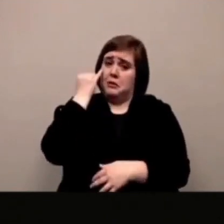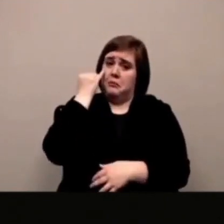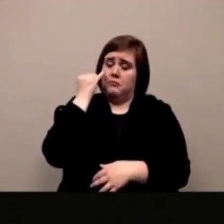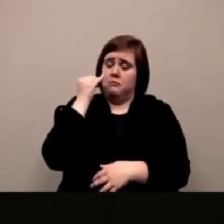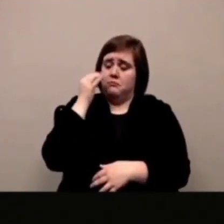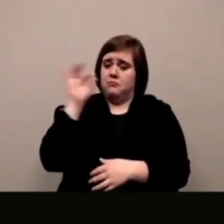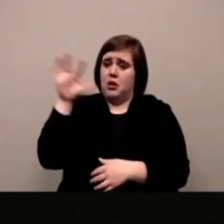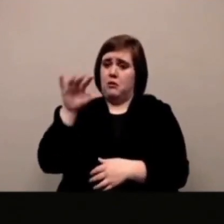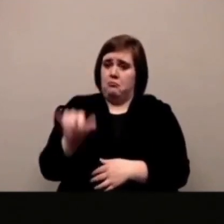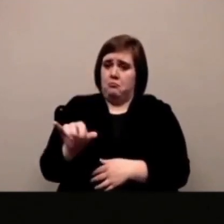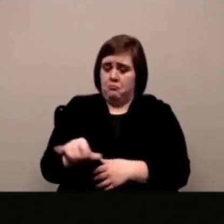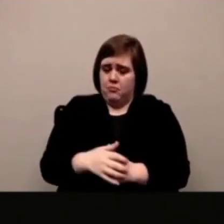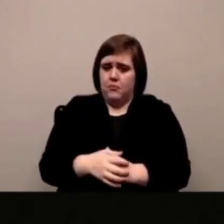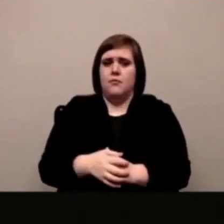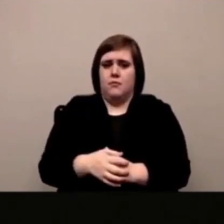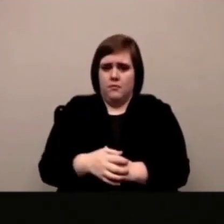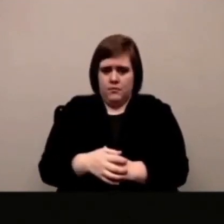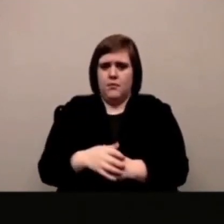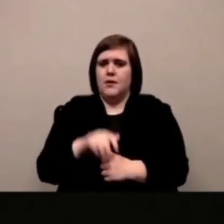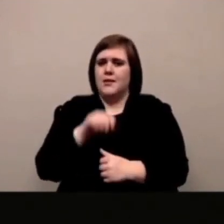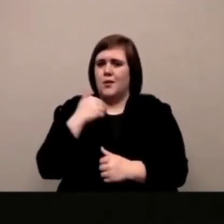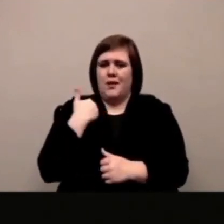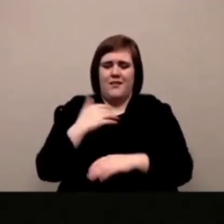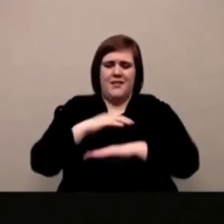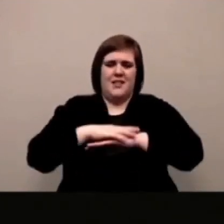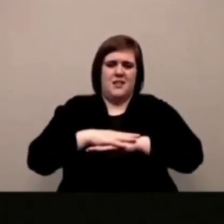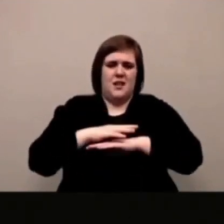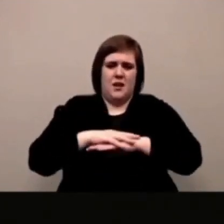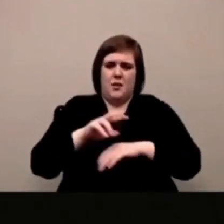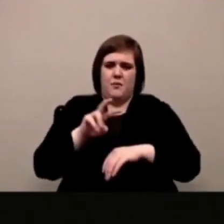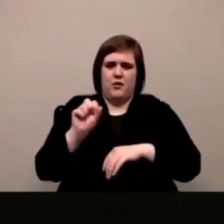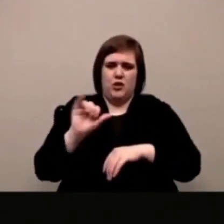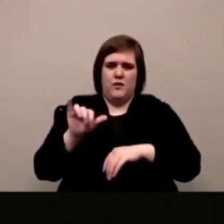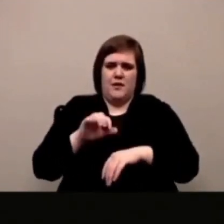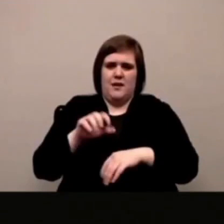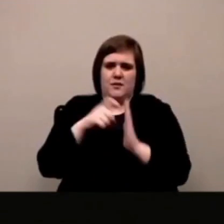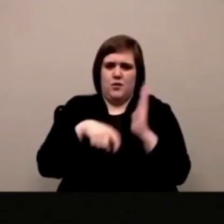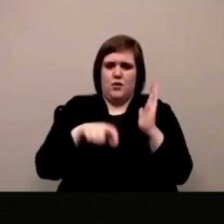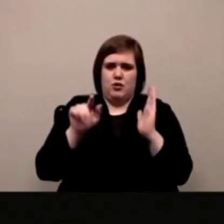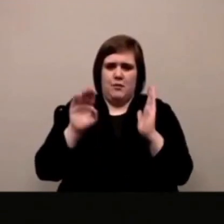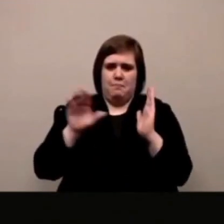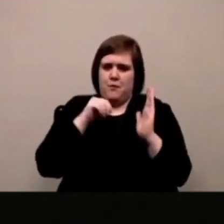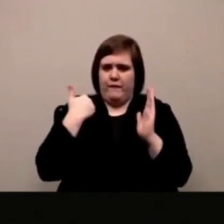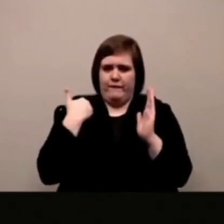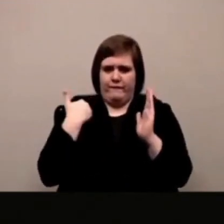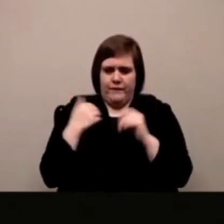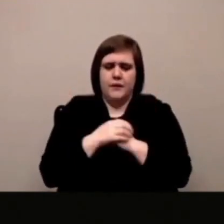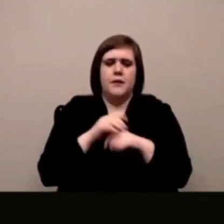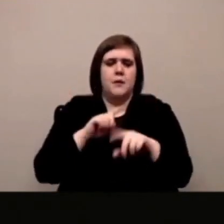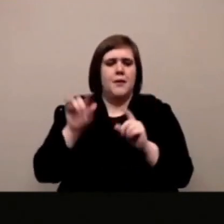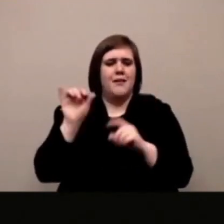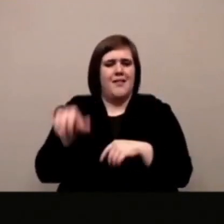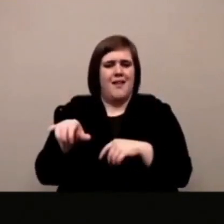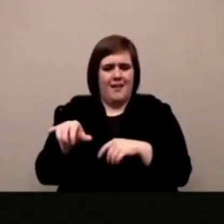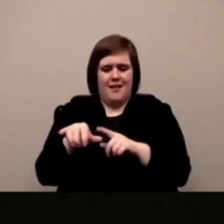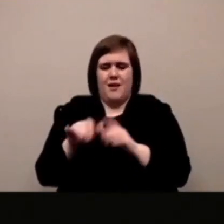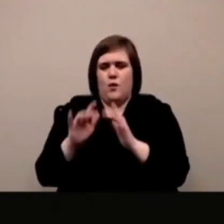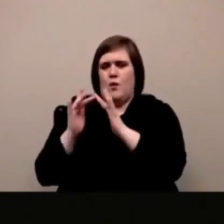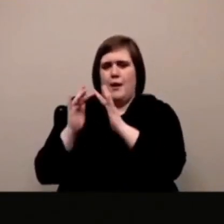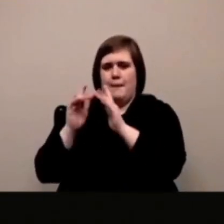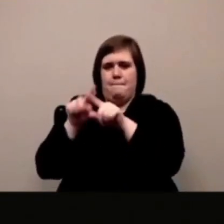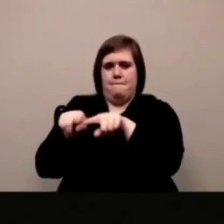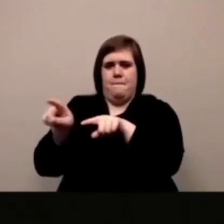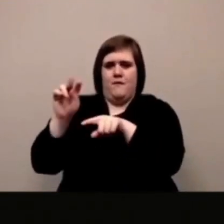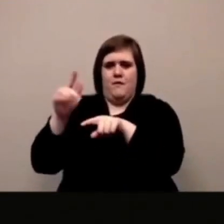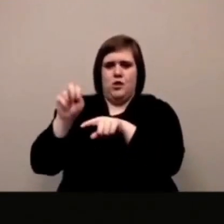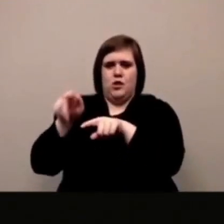e questi appoggiano codice RQ non sono